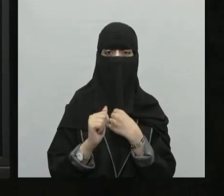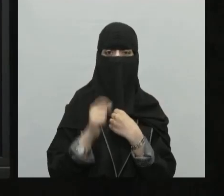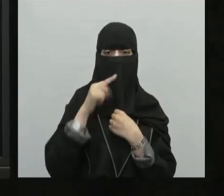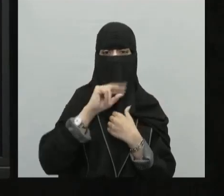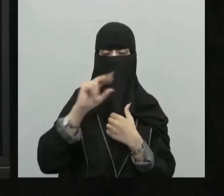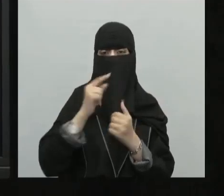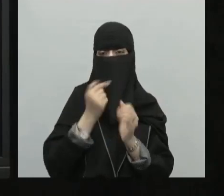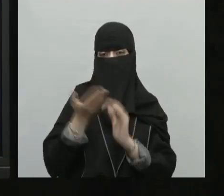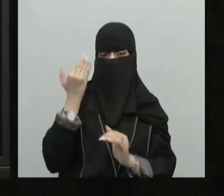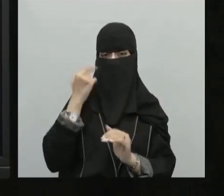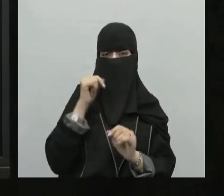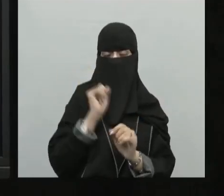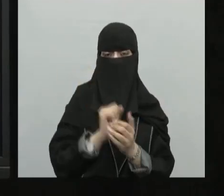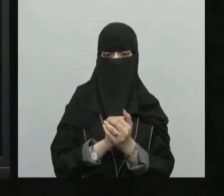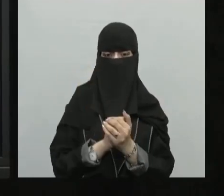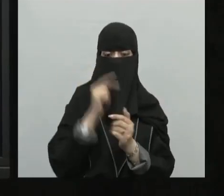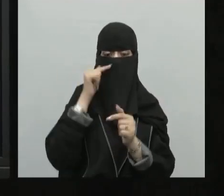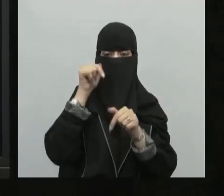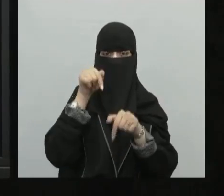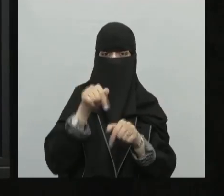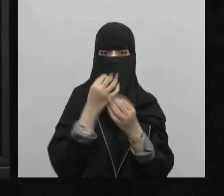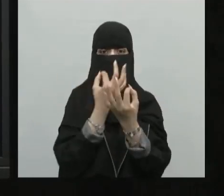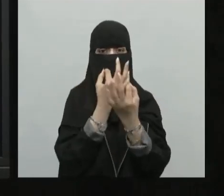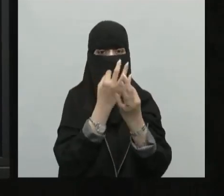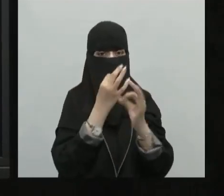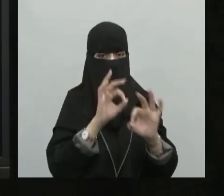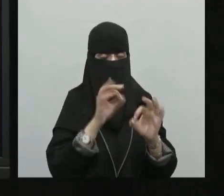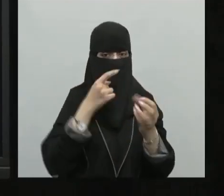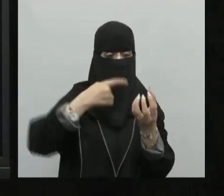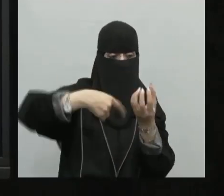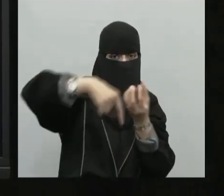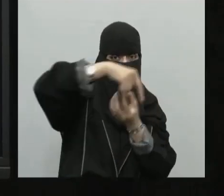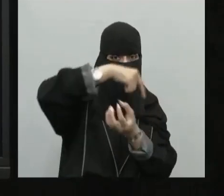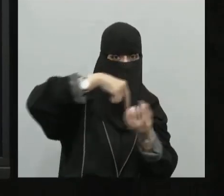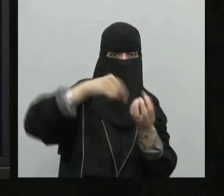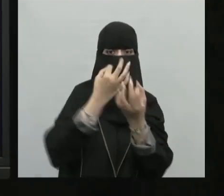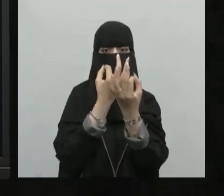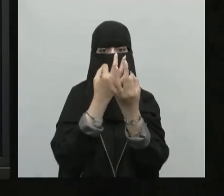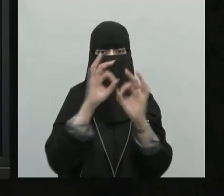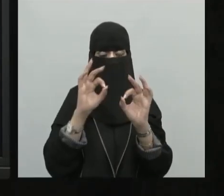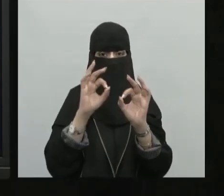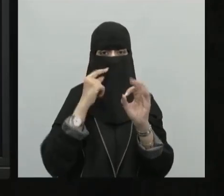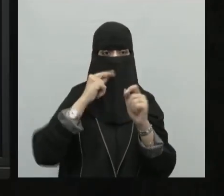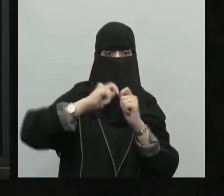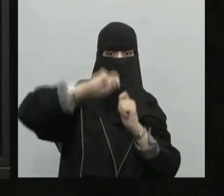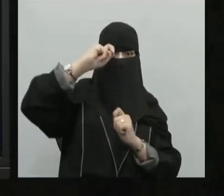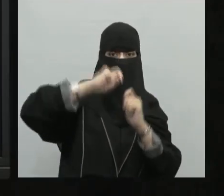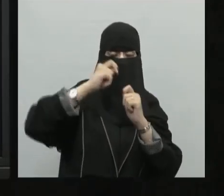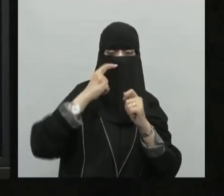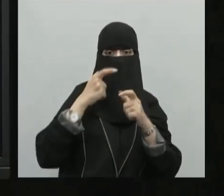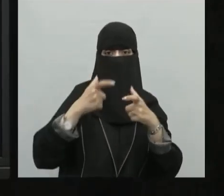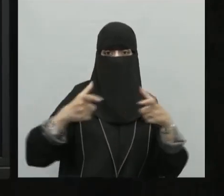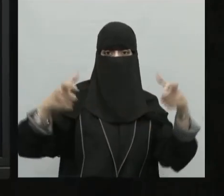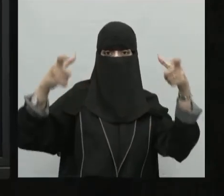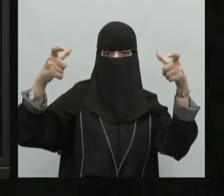كما ذكرنا في الخاصية الأولى أنها كاملة غير متساوية في الطول أكبر دائرة